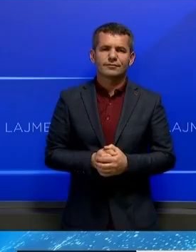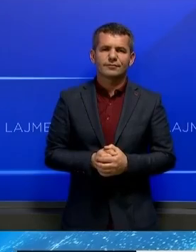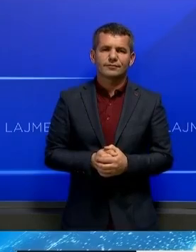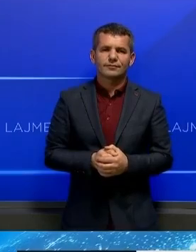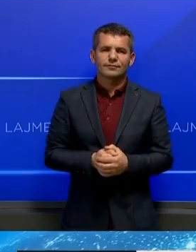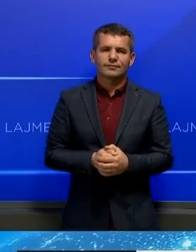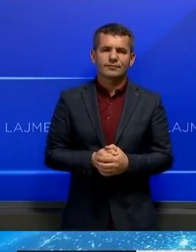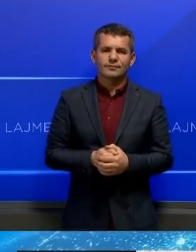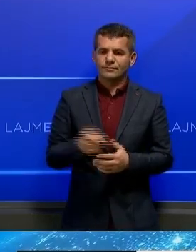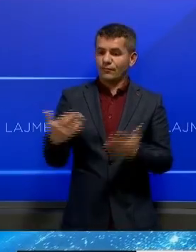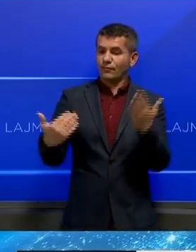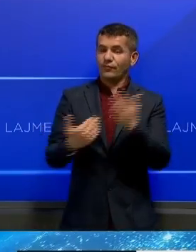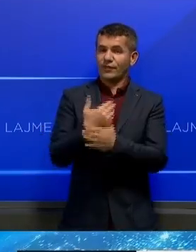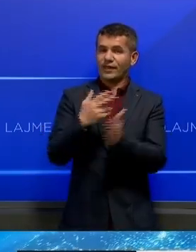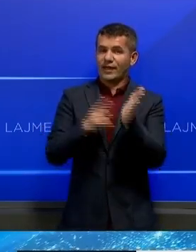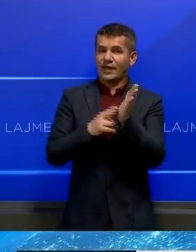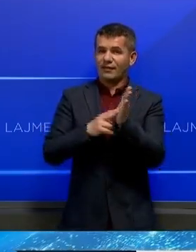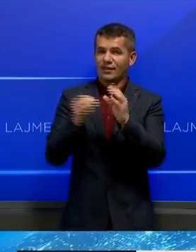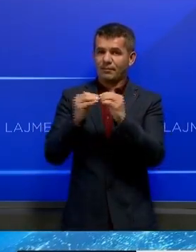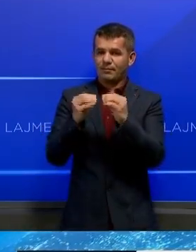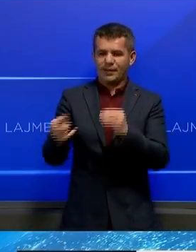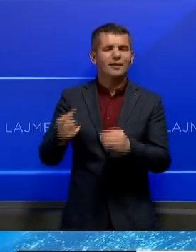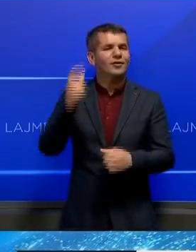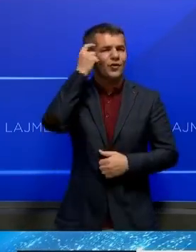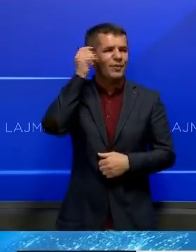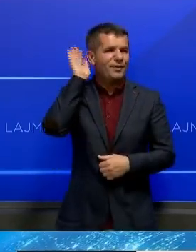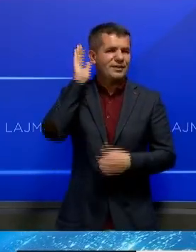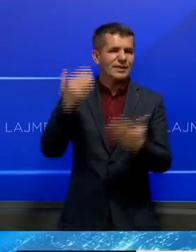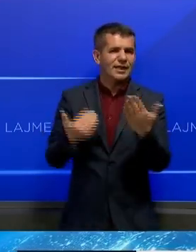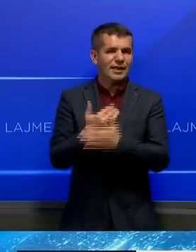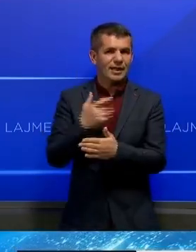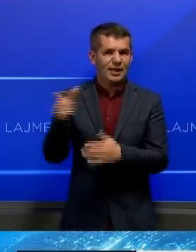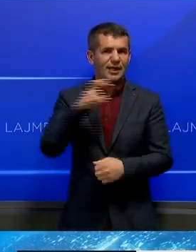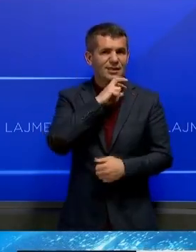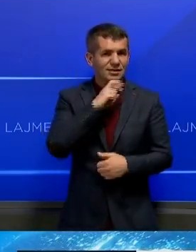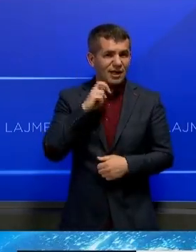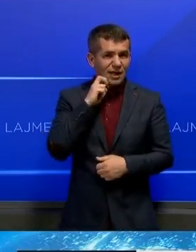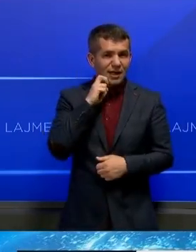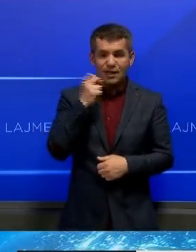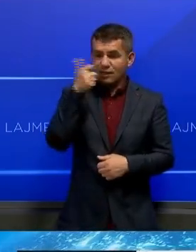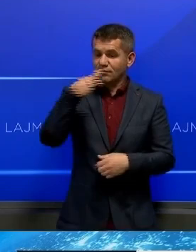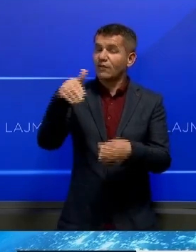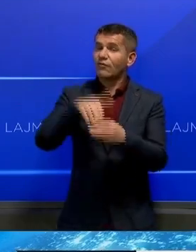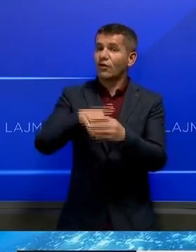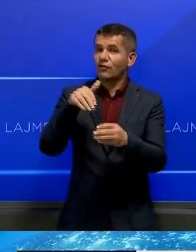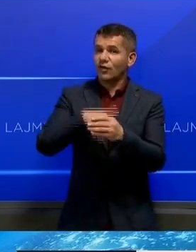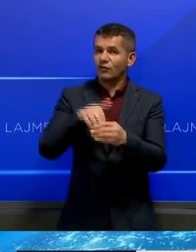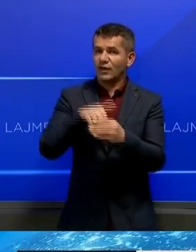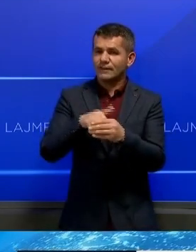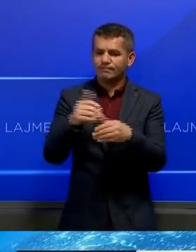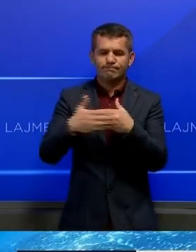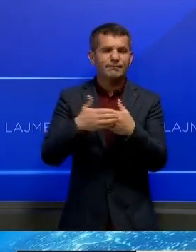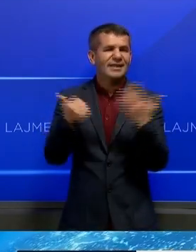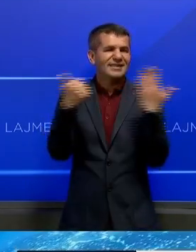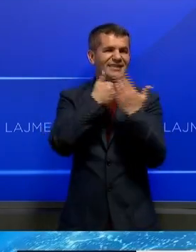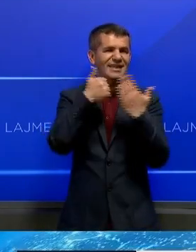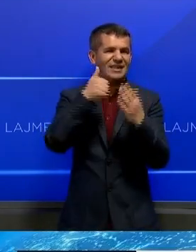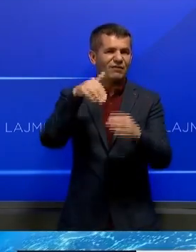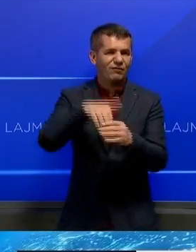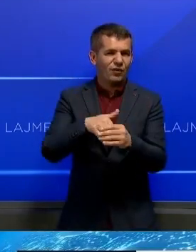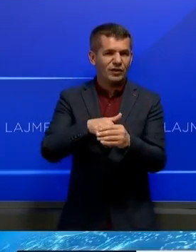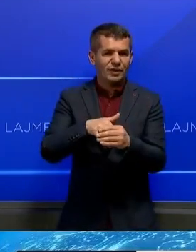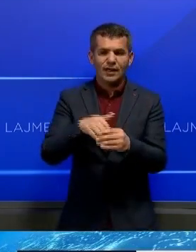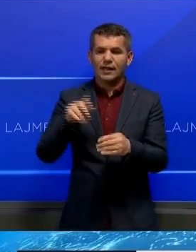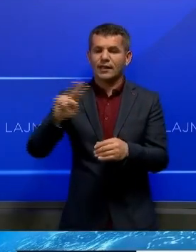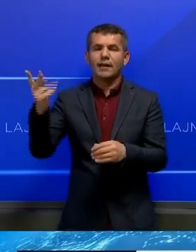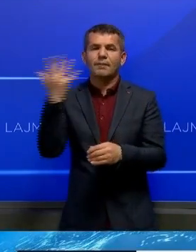Naftali Bennett ubetua si kryeministri i Izraelit të djelen pas ju votua në gusht me vetëm 60 vota kundrejt